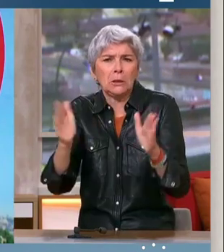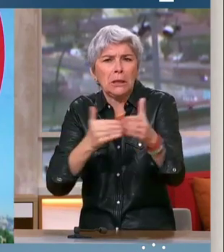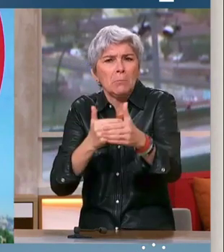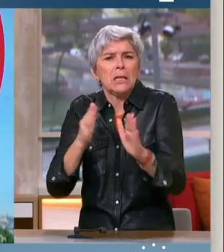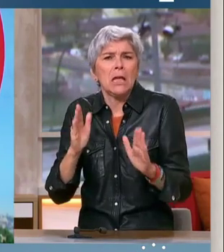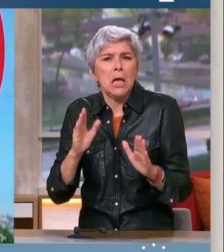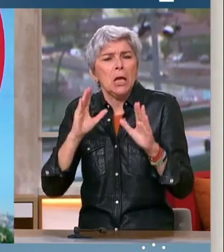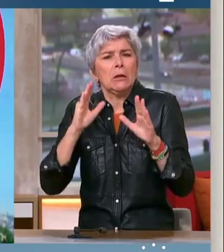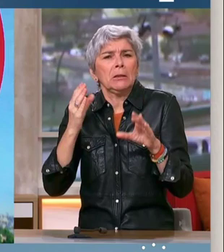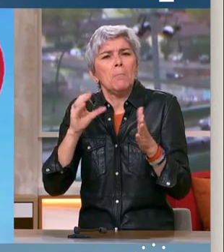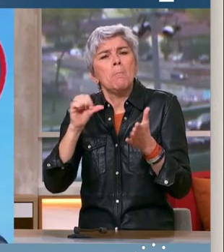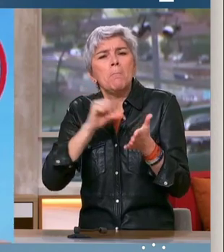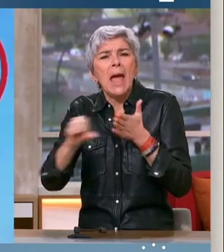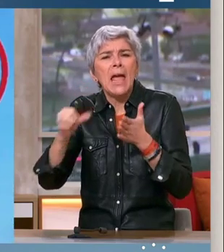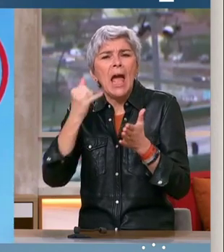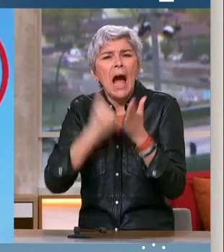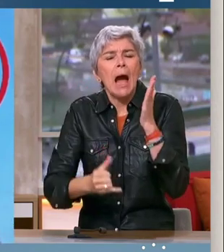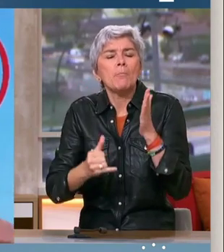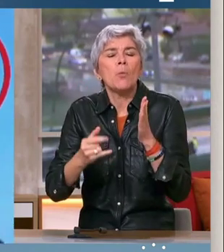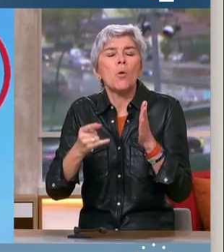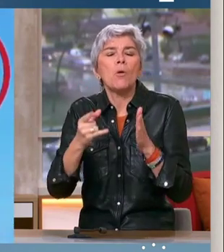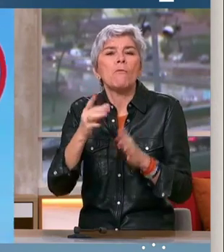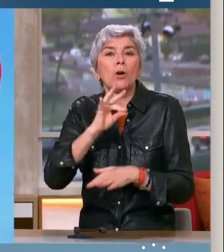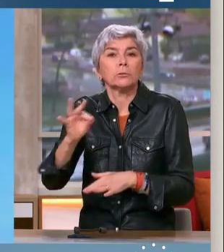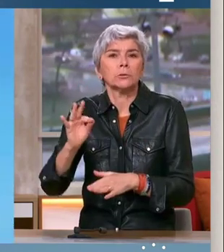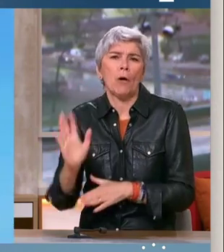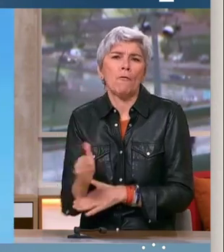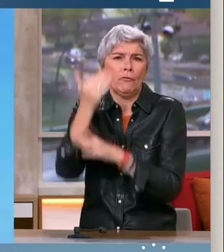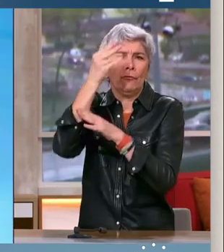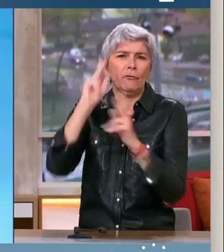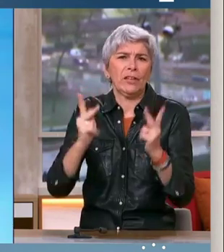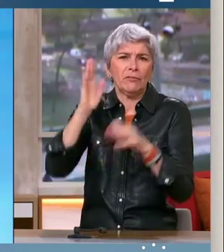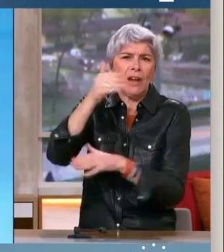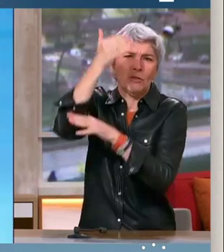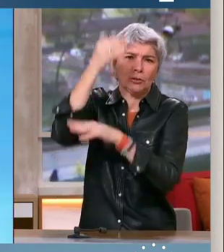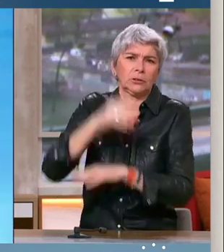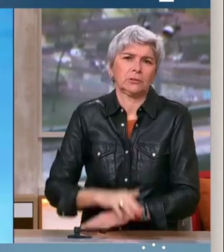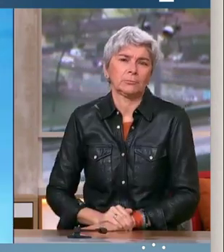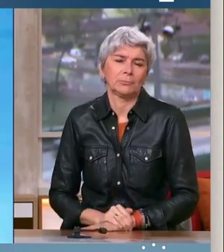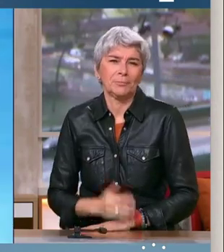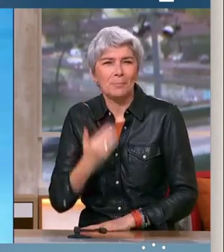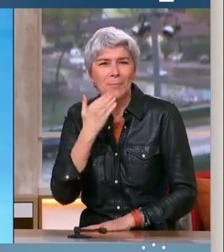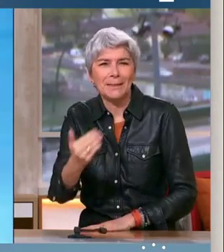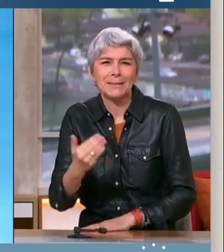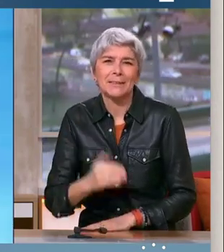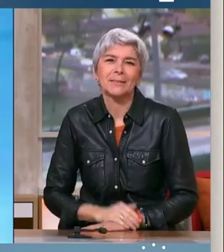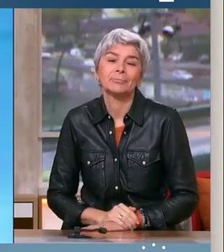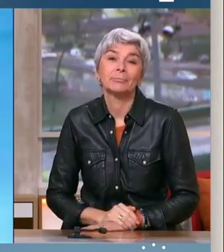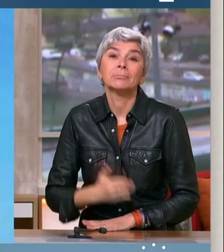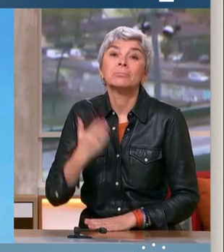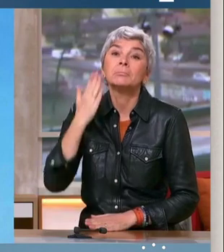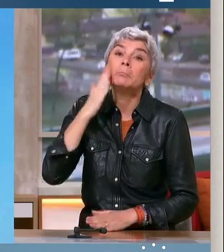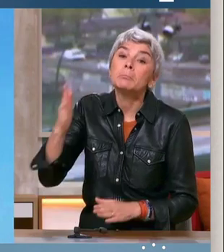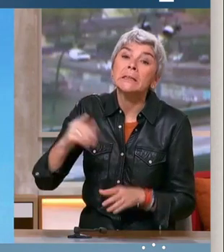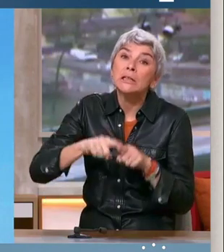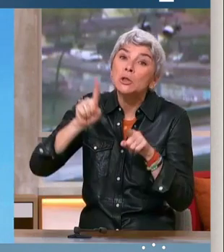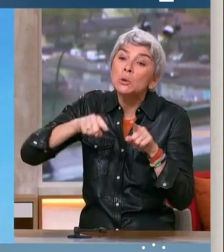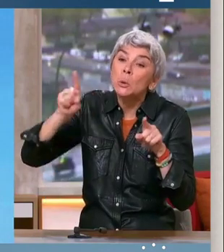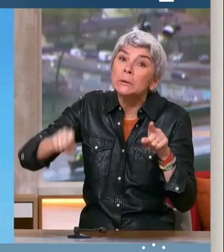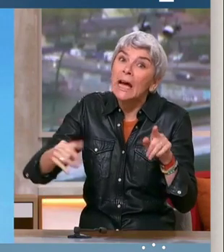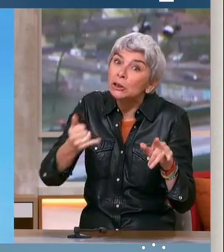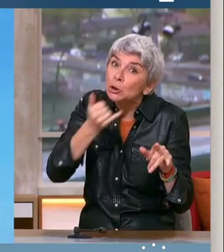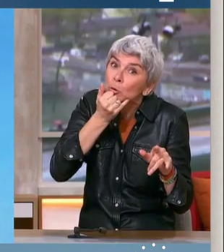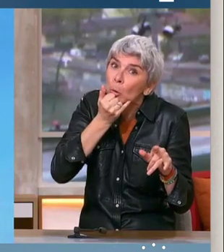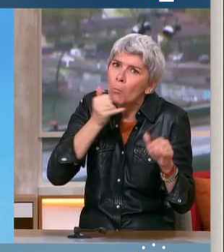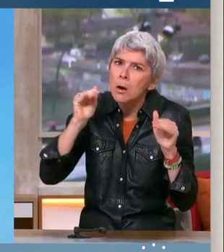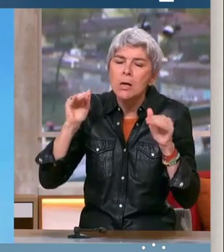impôts en France. Coco et Coco Rico. Merci pour le slogan, Fabien Roussel. Sauf si les sondages se sont lourdement trompés.